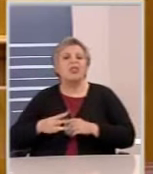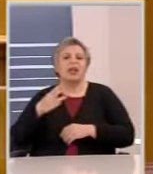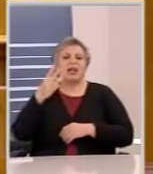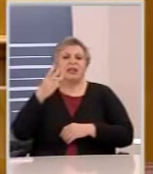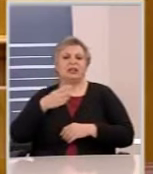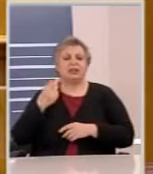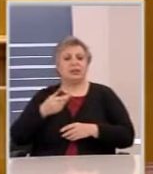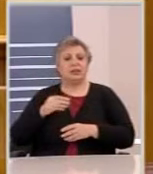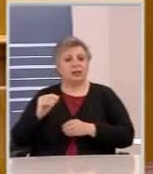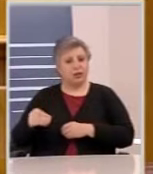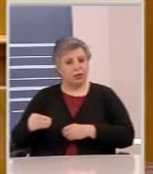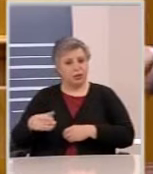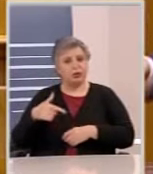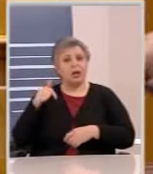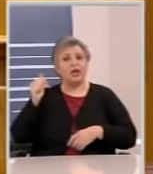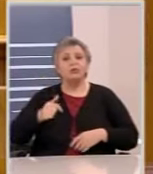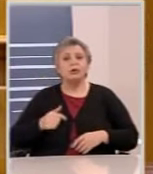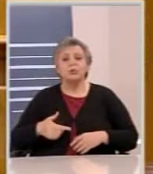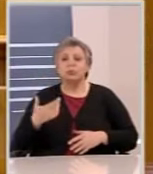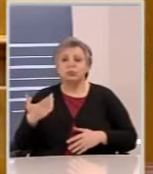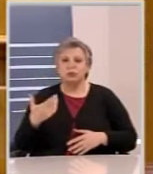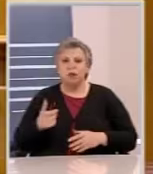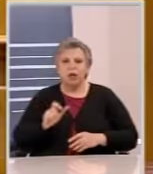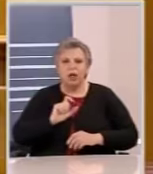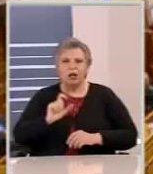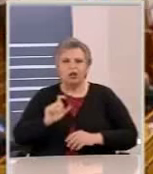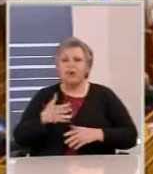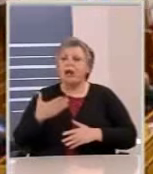και εσείς πάθατε βέρντικο και τότε.